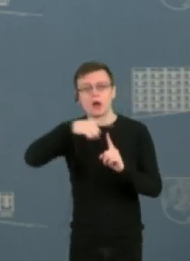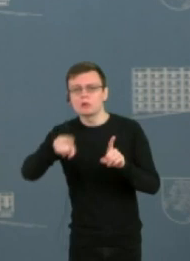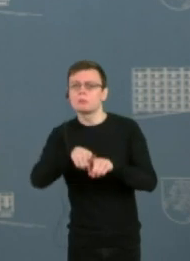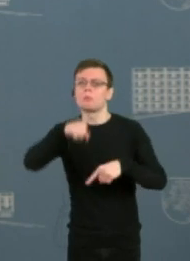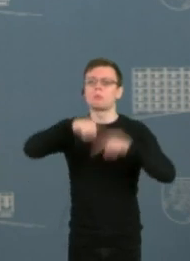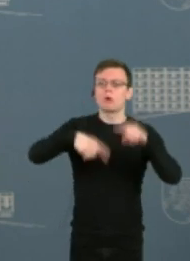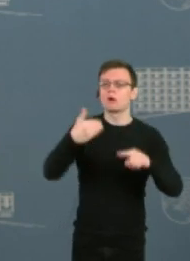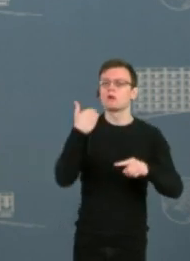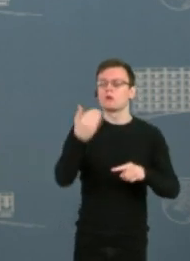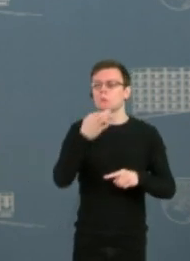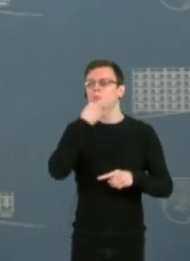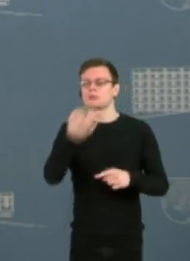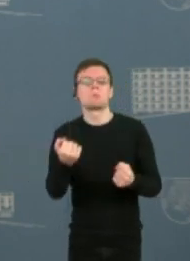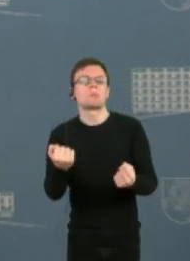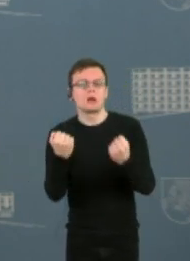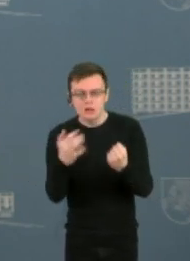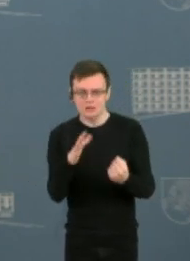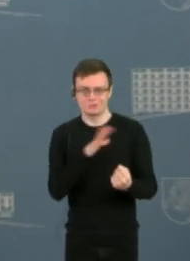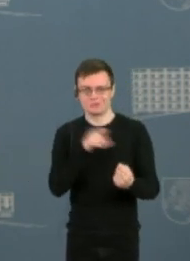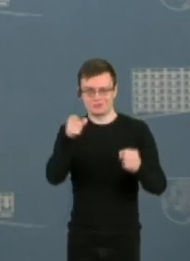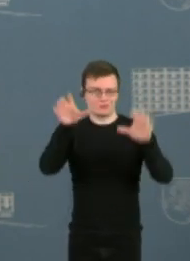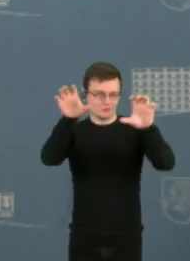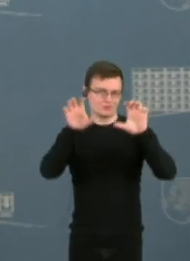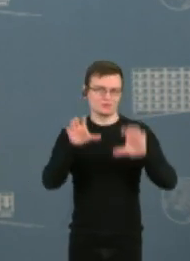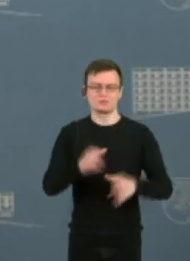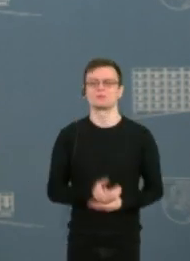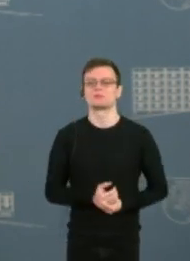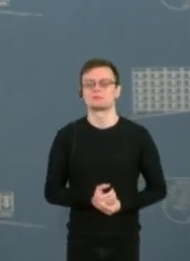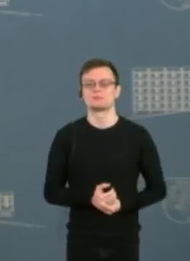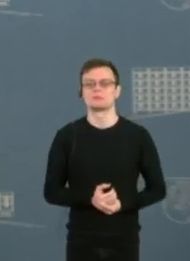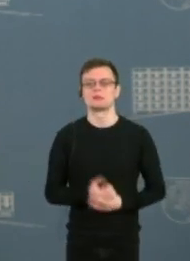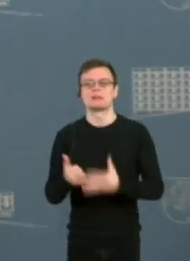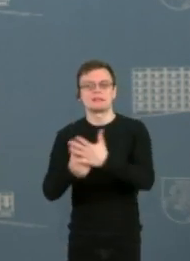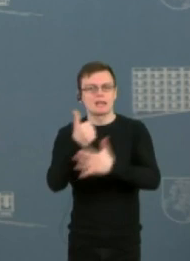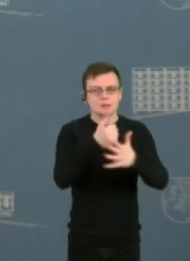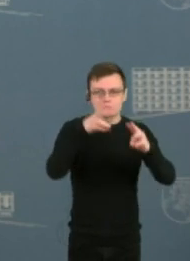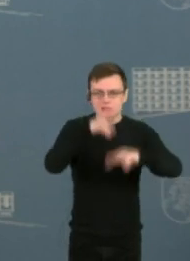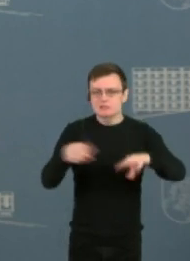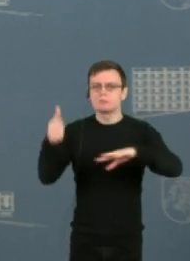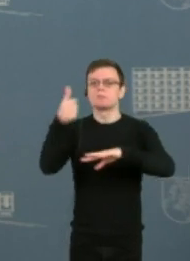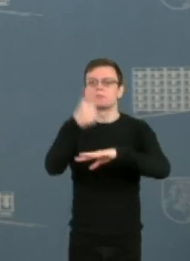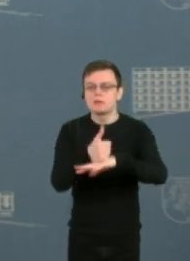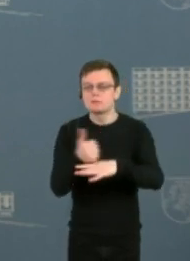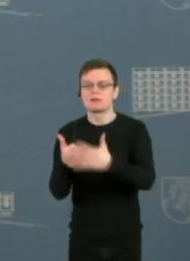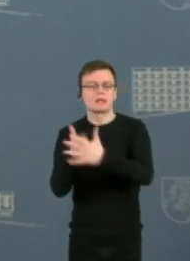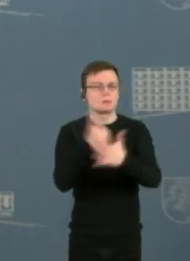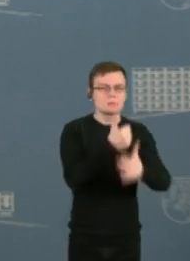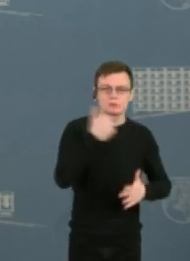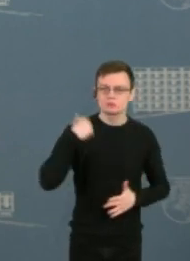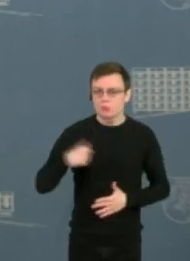konstituciją, kai ją palaikė ir gerbiamą premjero, gerbiamieji. Iš tikrųjų,